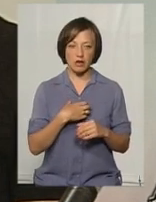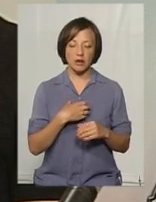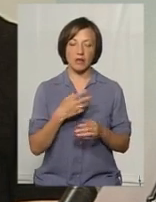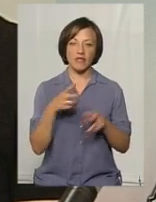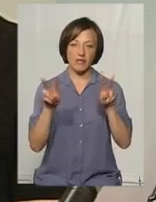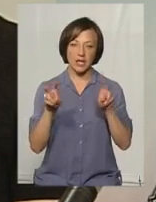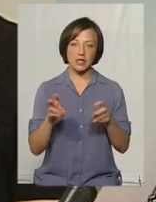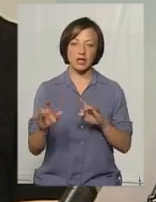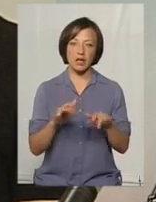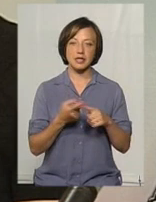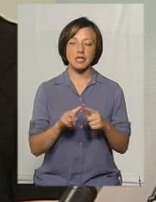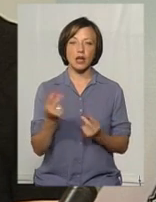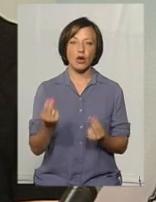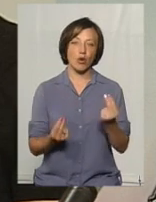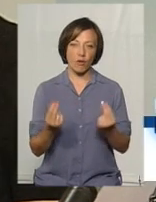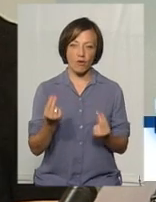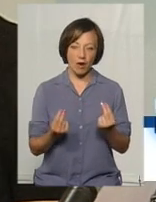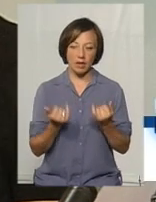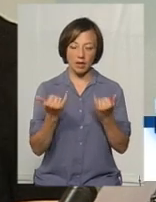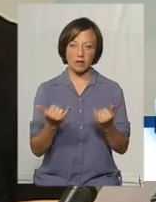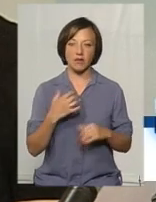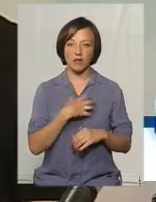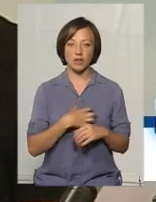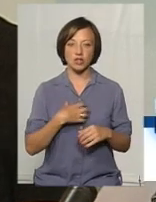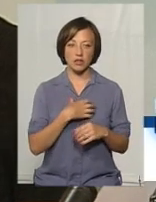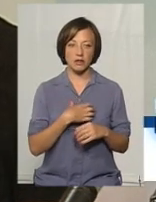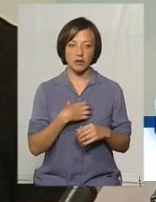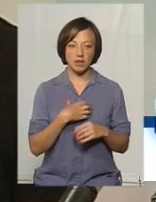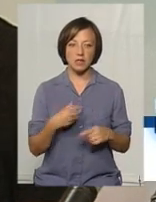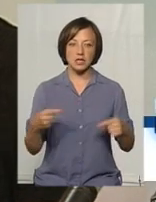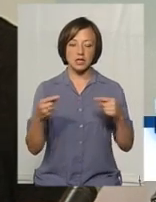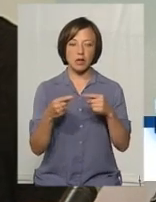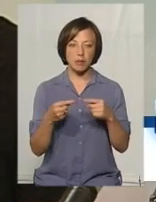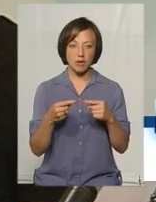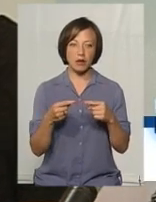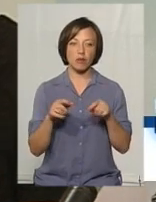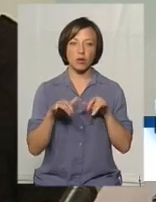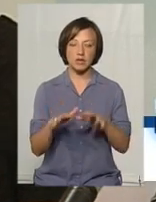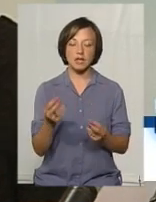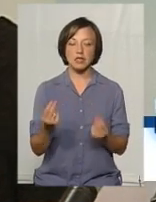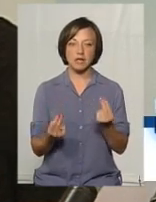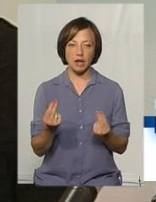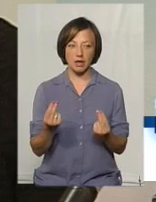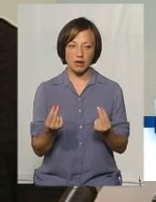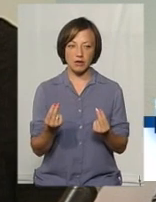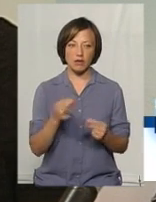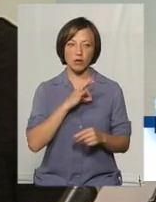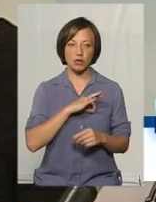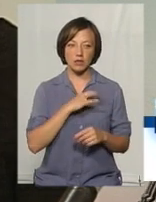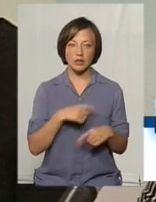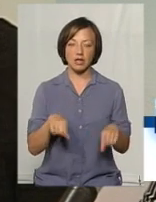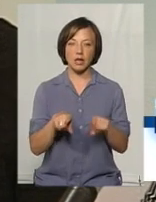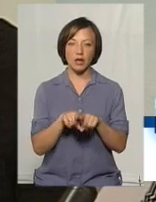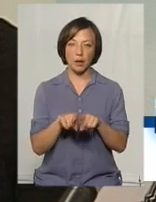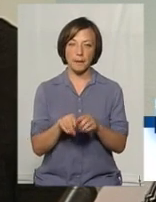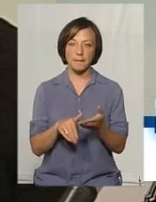вид діяльності – це ігрова діяльність. Тому для них важливо саме в процесі гри використовувати саме такі